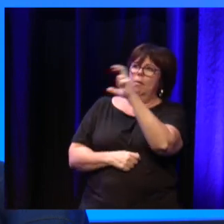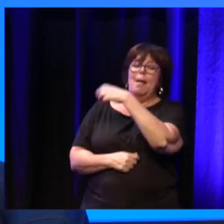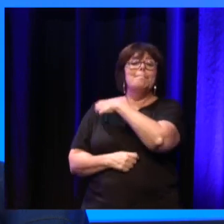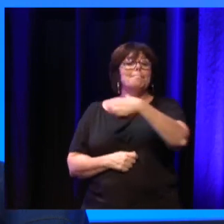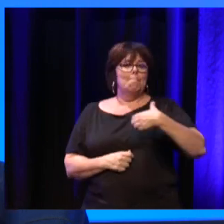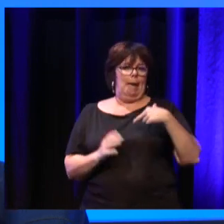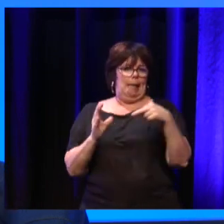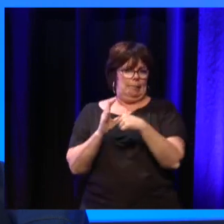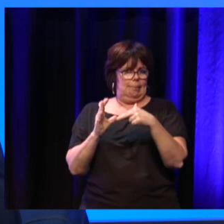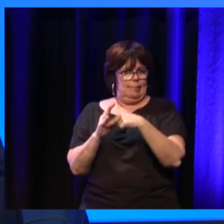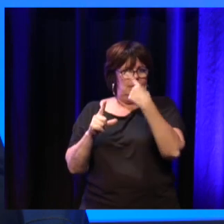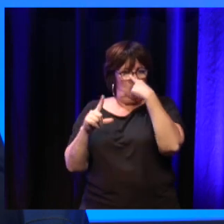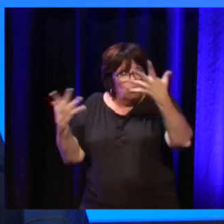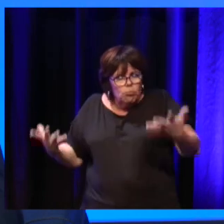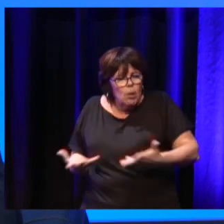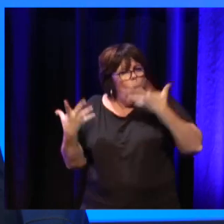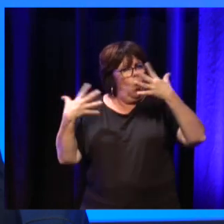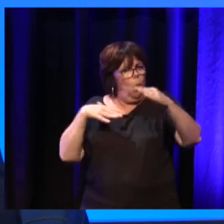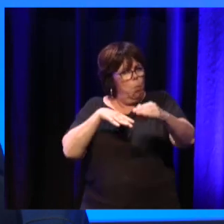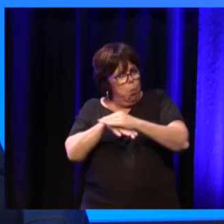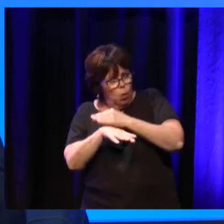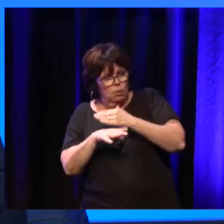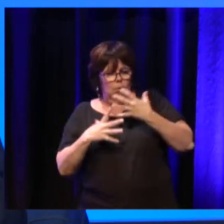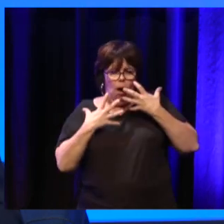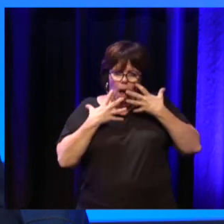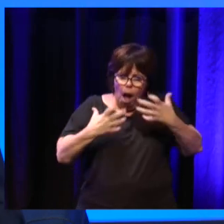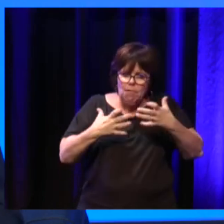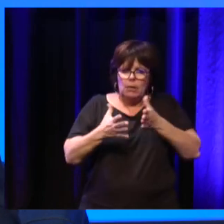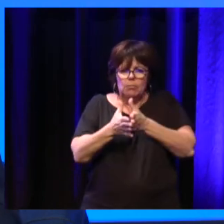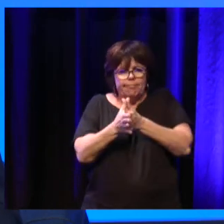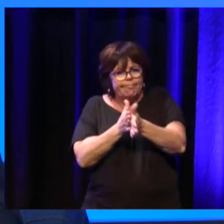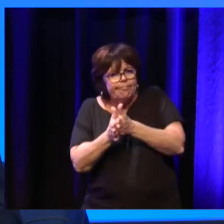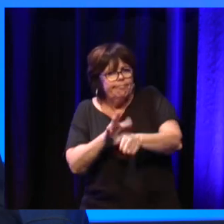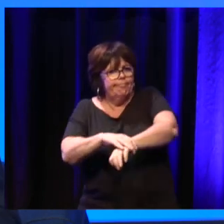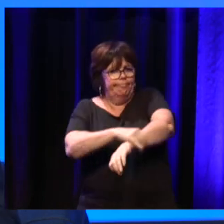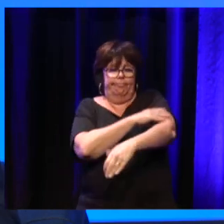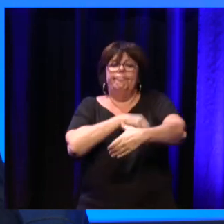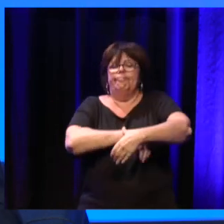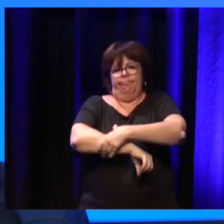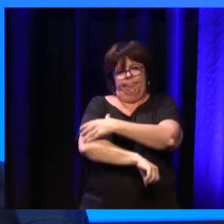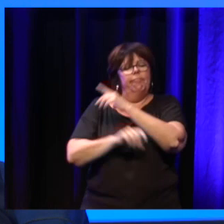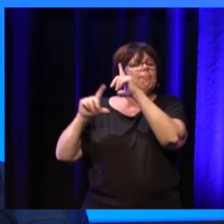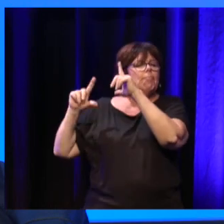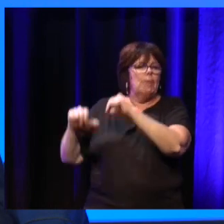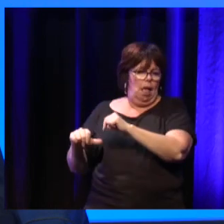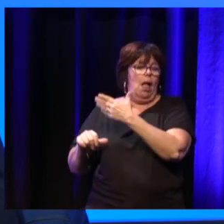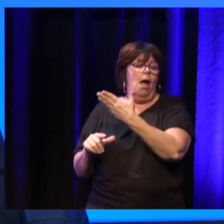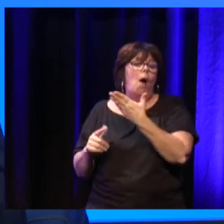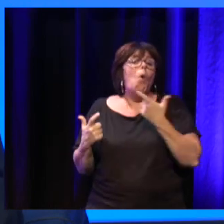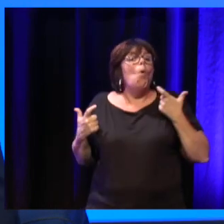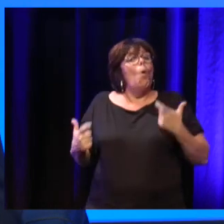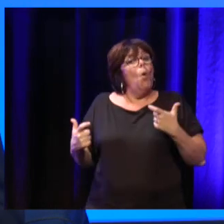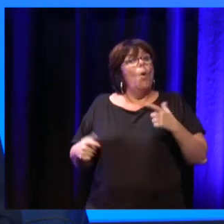travailler ces sujets-là. Heureusement, je pense que c'est vraiment la condition sine qua non pour vraiment implémenter des projets